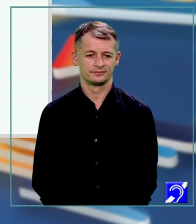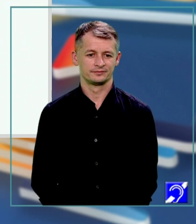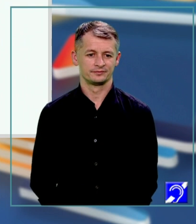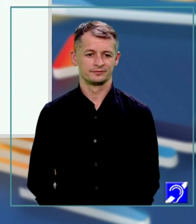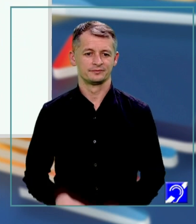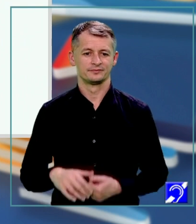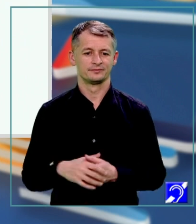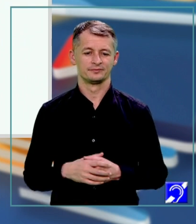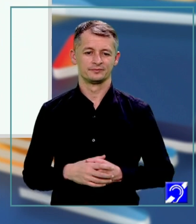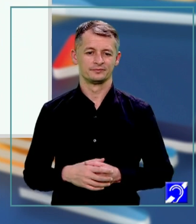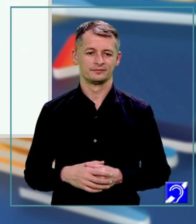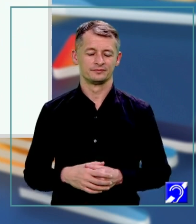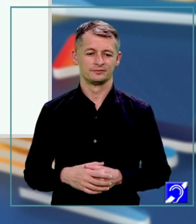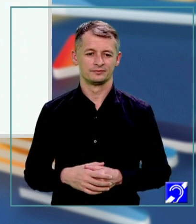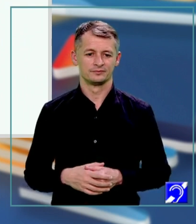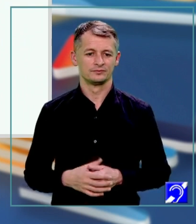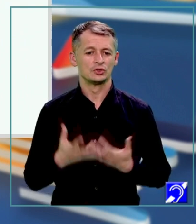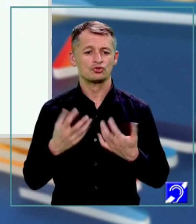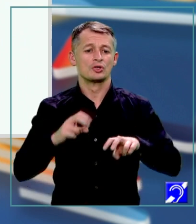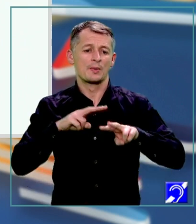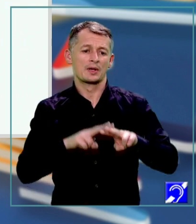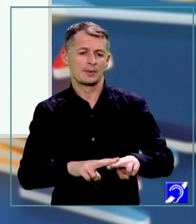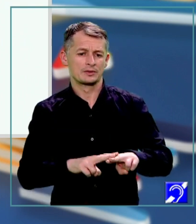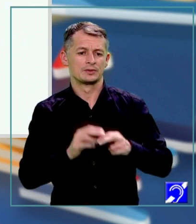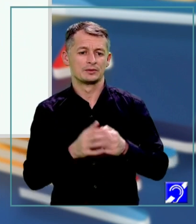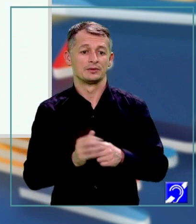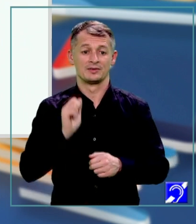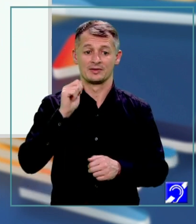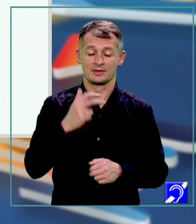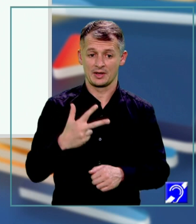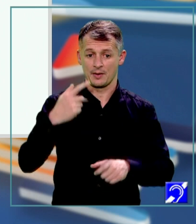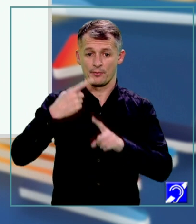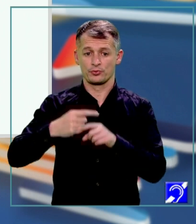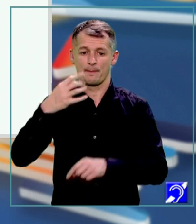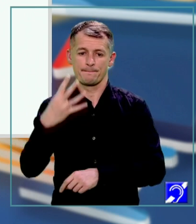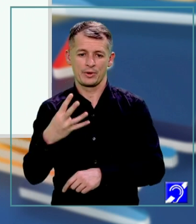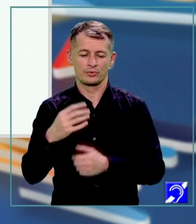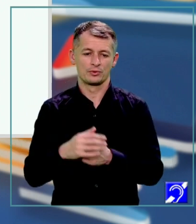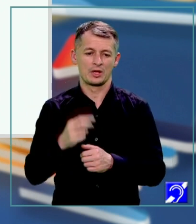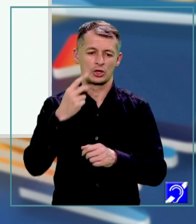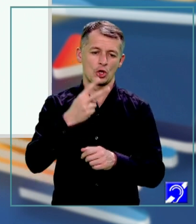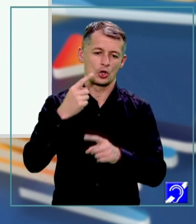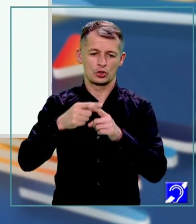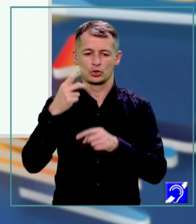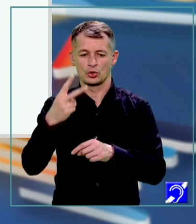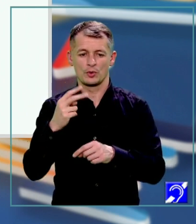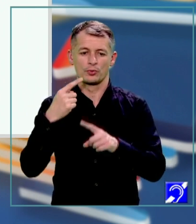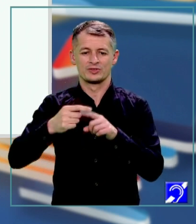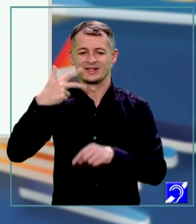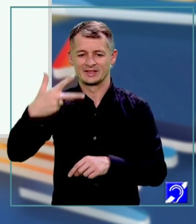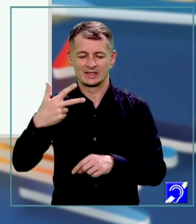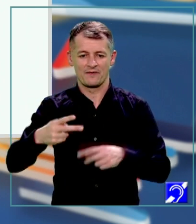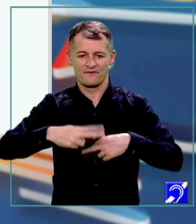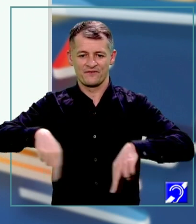radical din 5 se reduc. Ce ne-a mai rămas? 3 plus 4 de la 2 ori 2 plus 3. Și în final